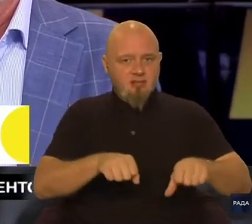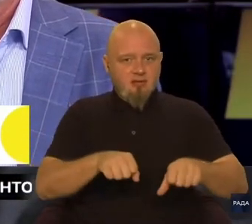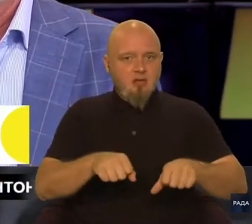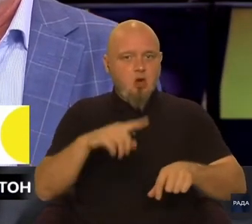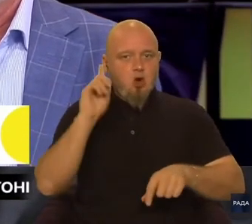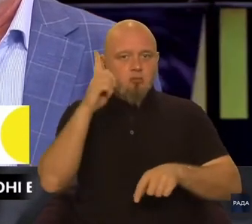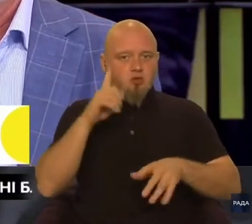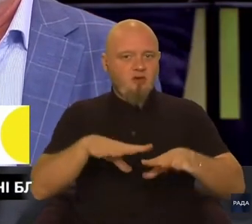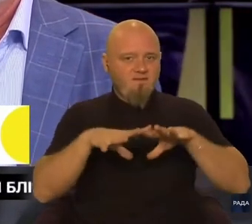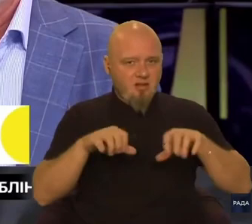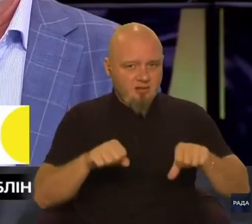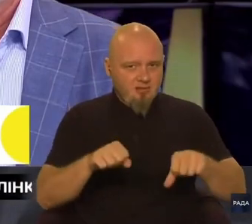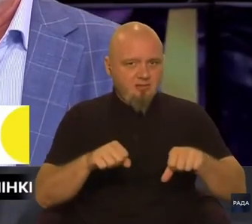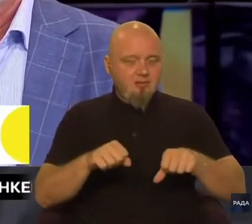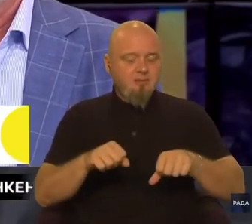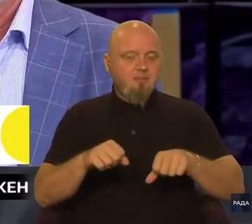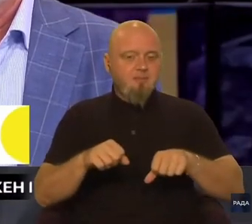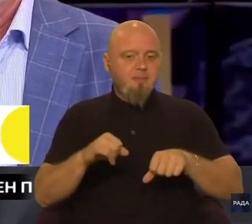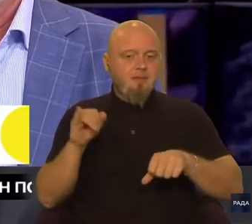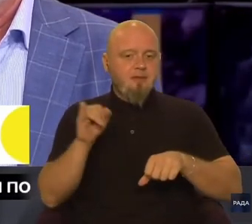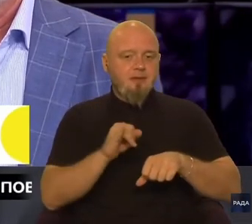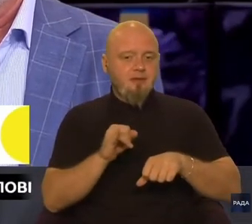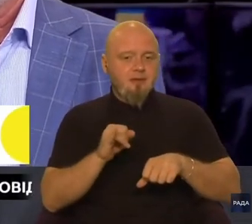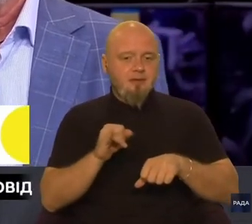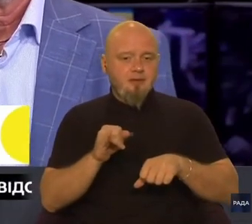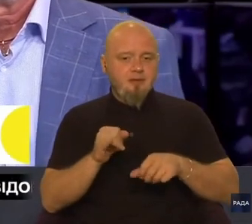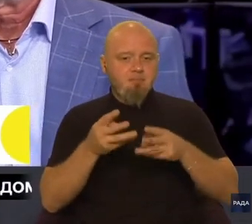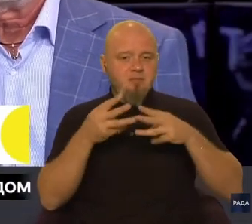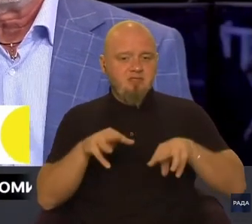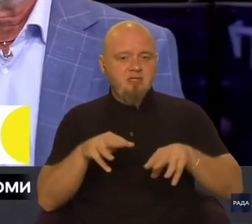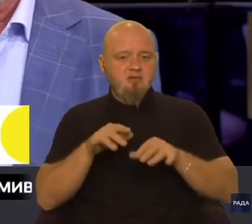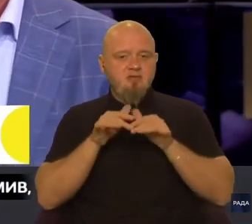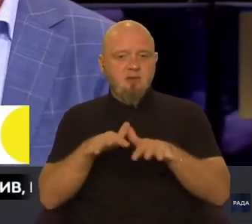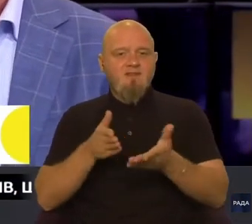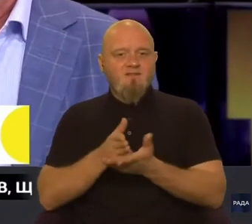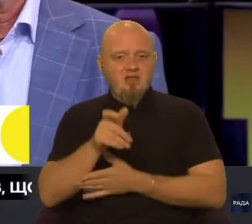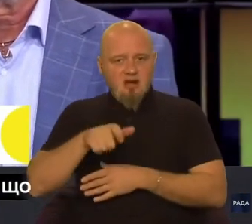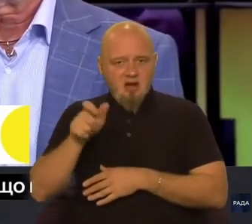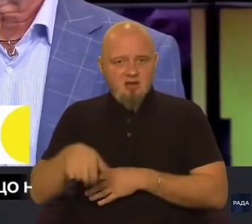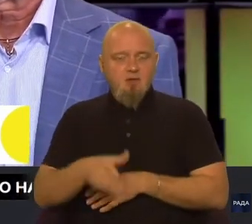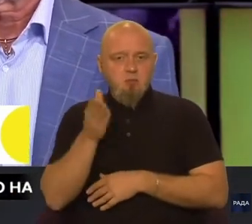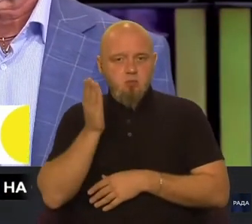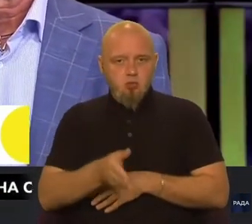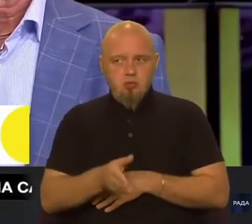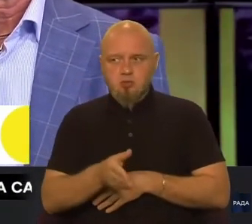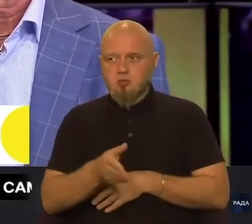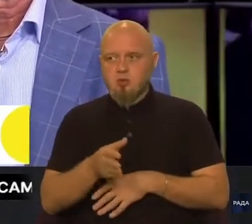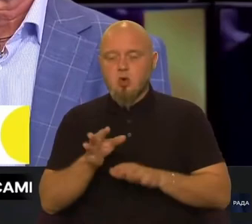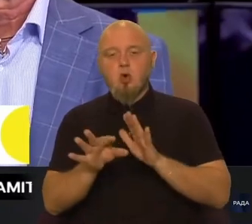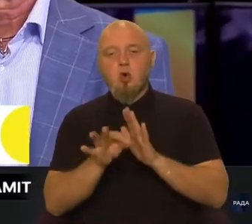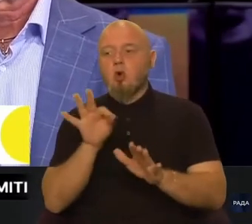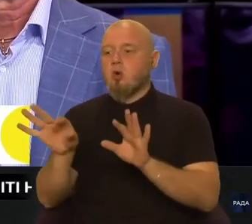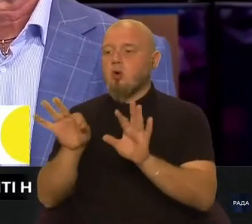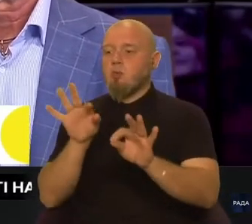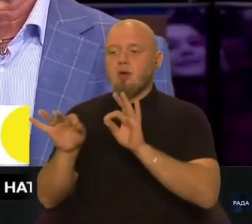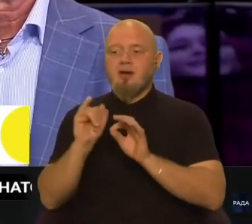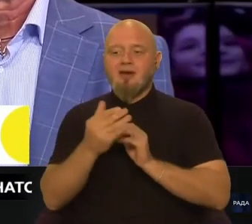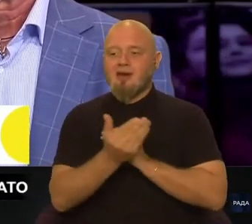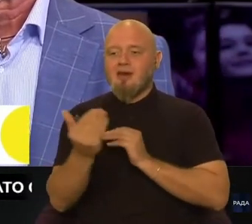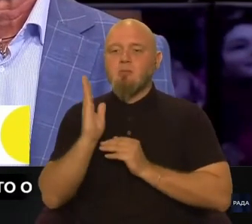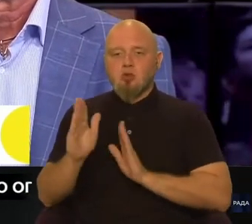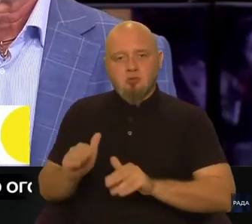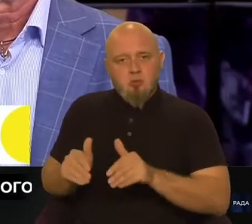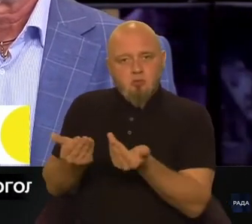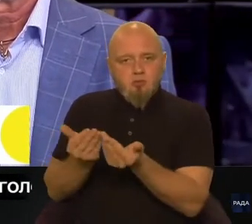обласної влади і Міністерства у справах ветеранів, будуть обиратися. І їм буде